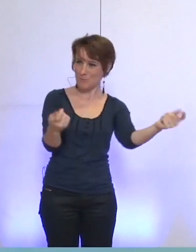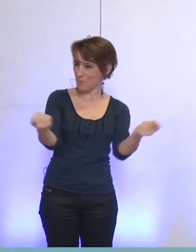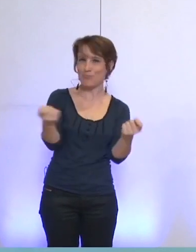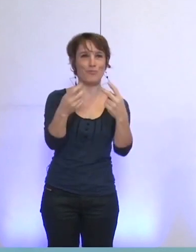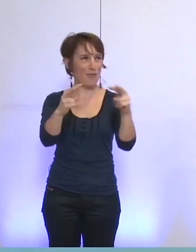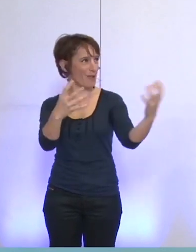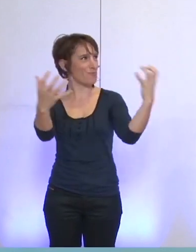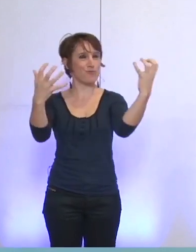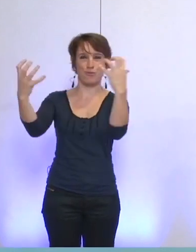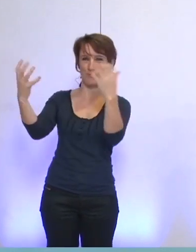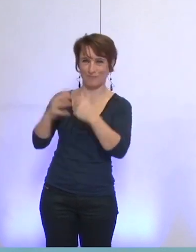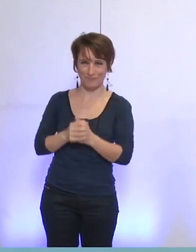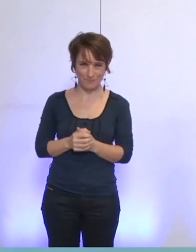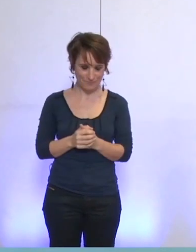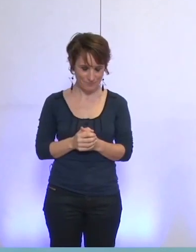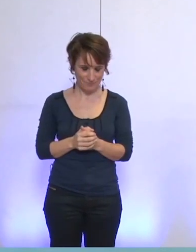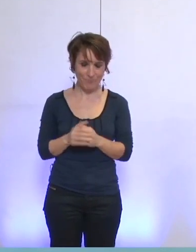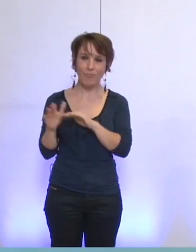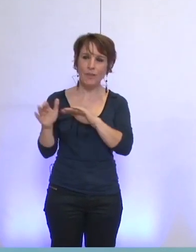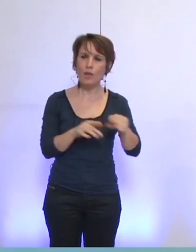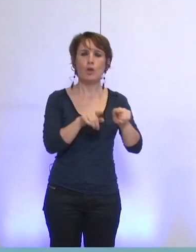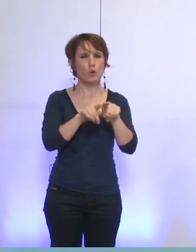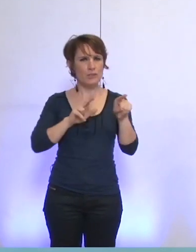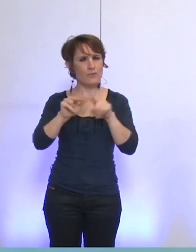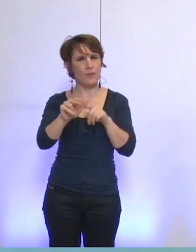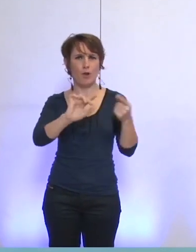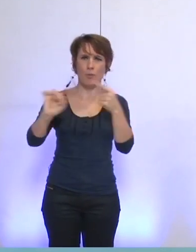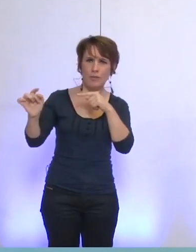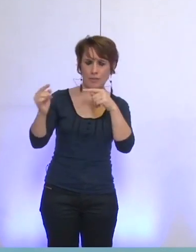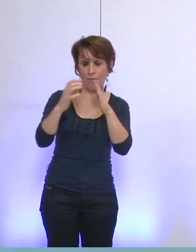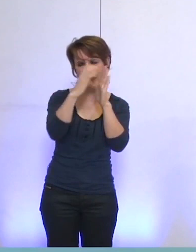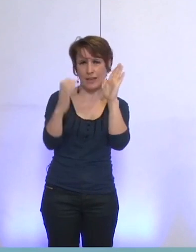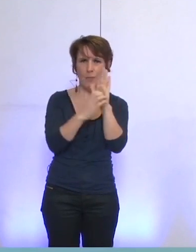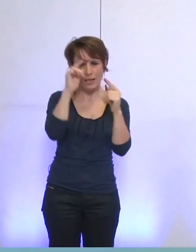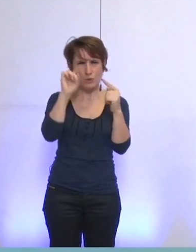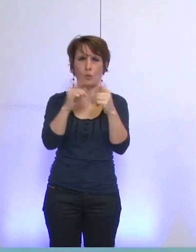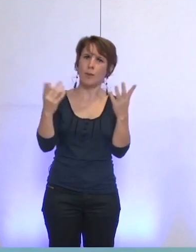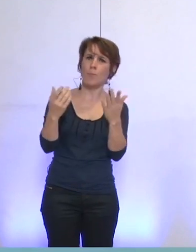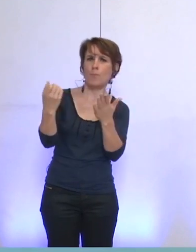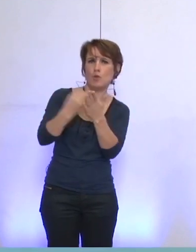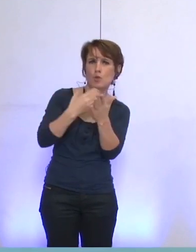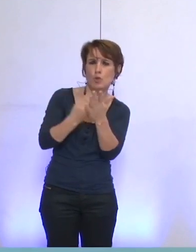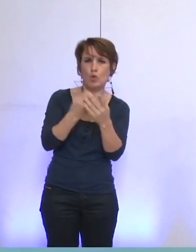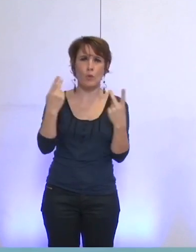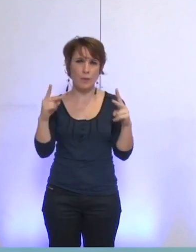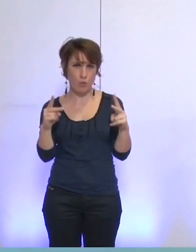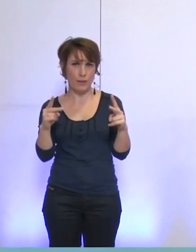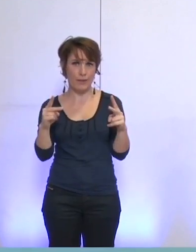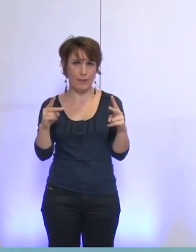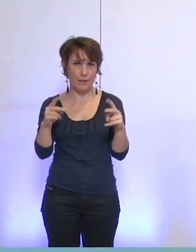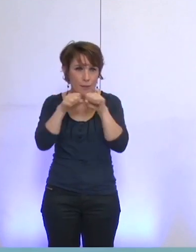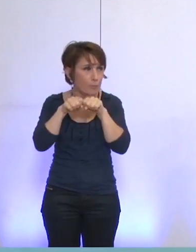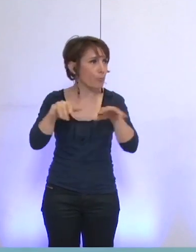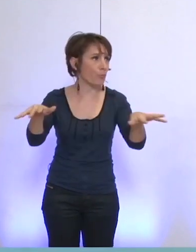délibération sur la libération des données publiques, un travail de fond qui est